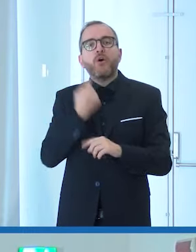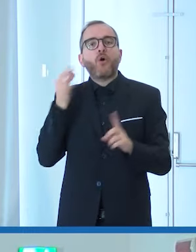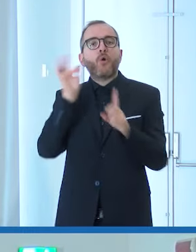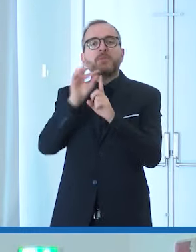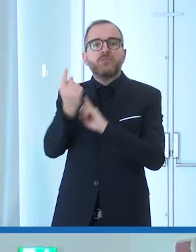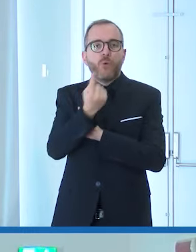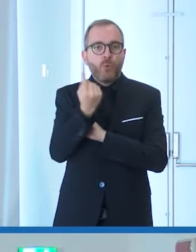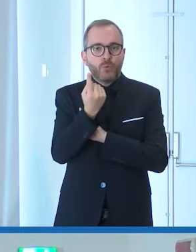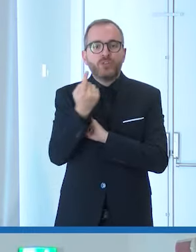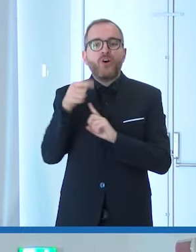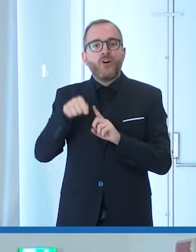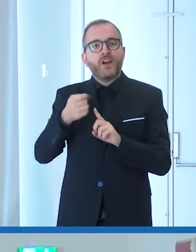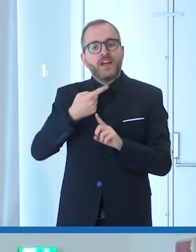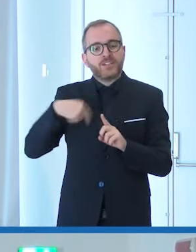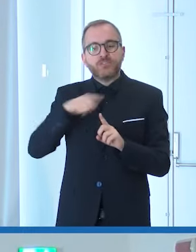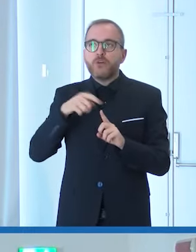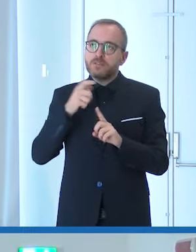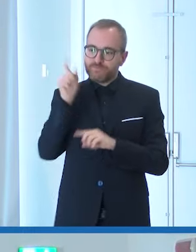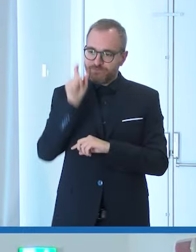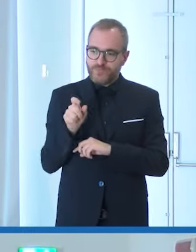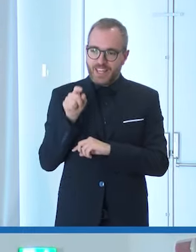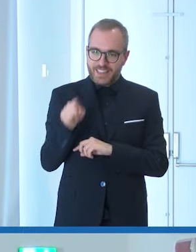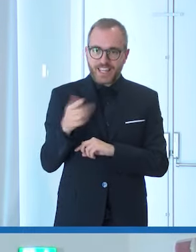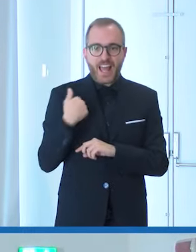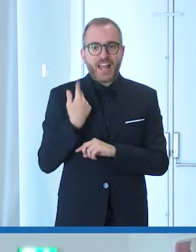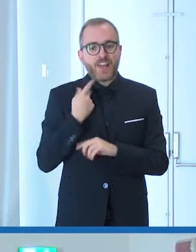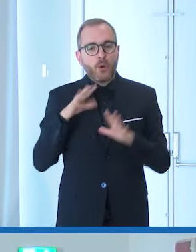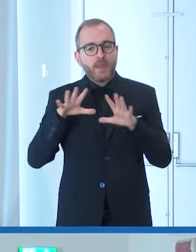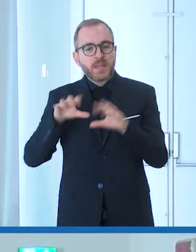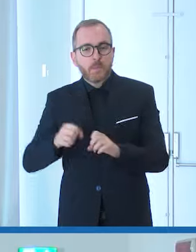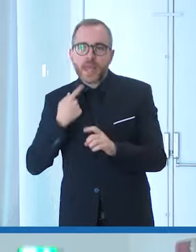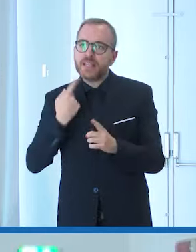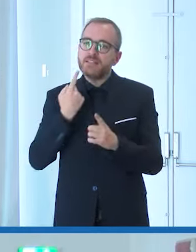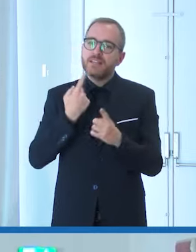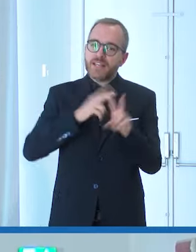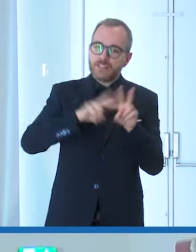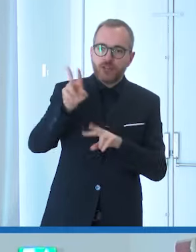quello di far ben figurare il nostro paese in impegni nazionali ed internazionali.